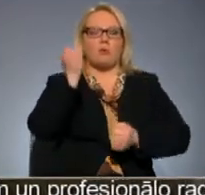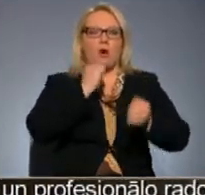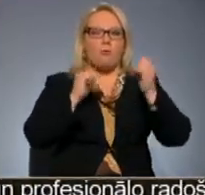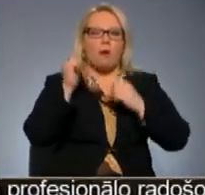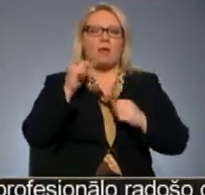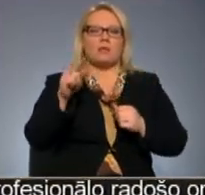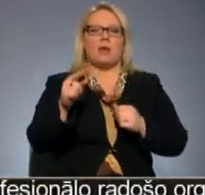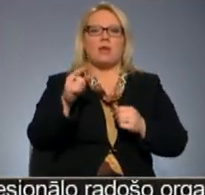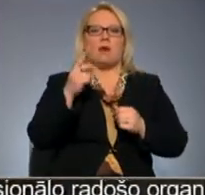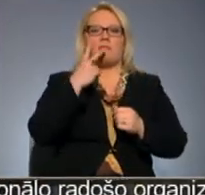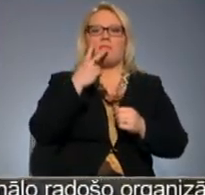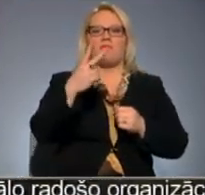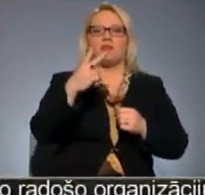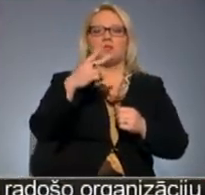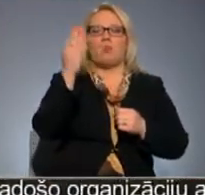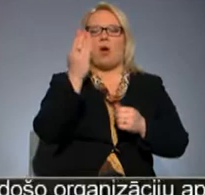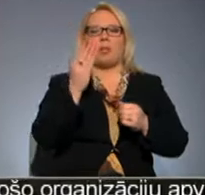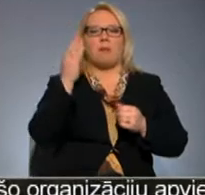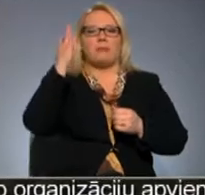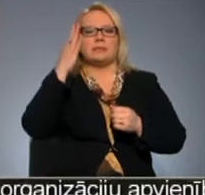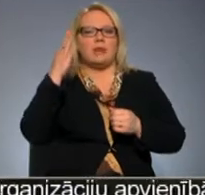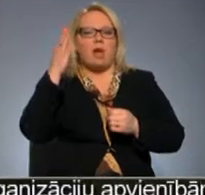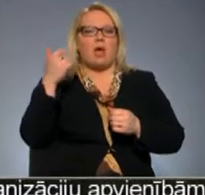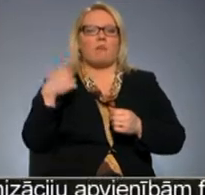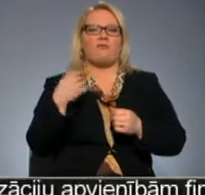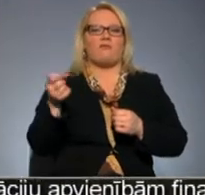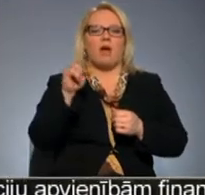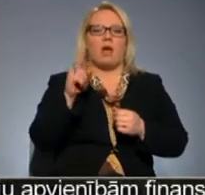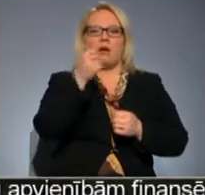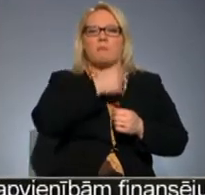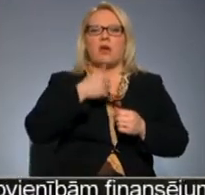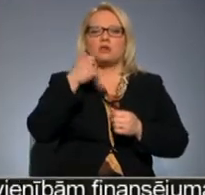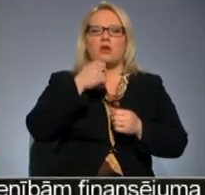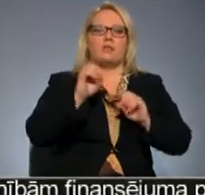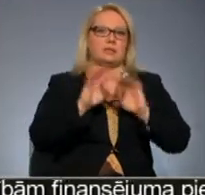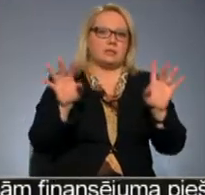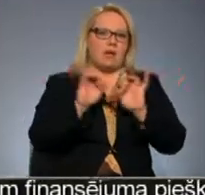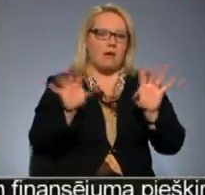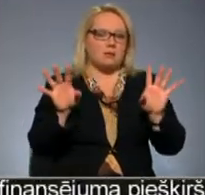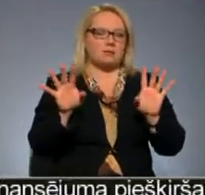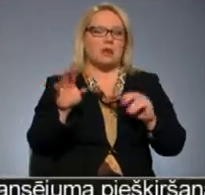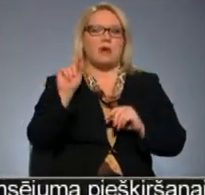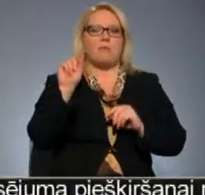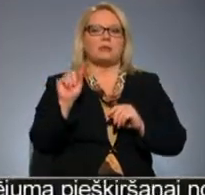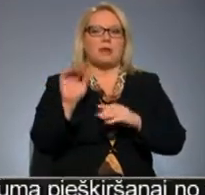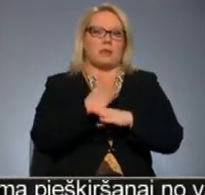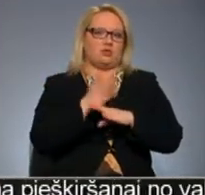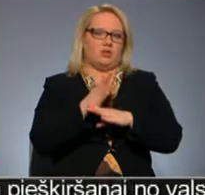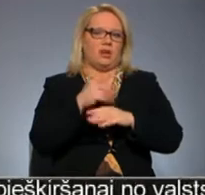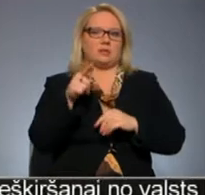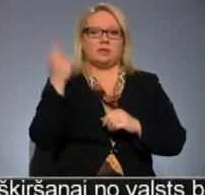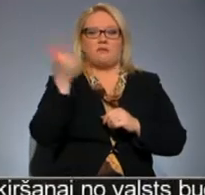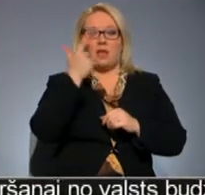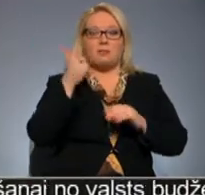uz vizuālām tādām spēlēm un es atkal vairāk personiski stāstu. Mazliet atšķirīgas tās